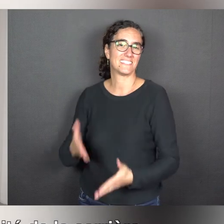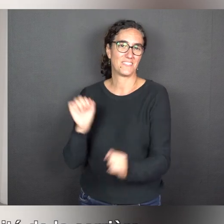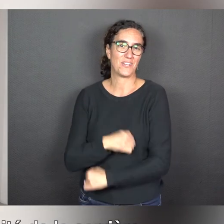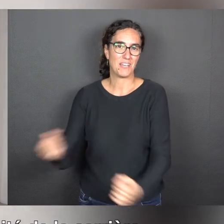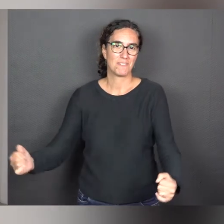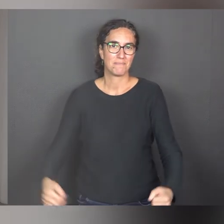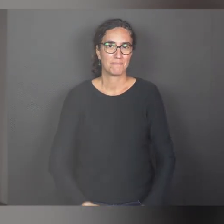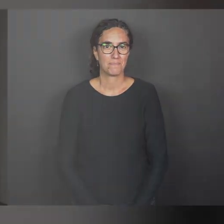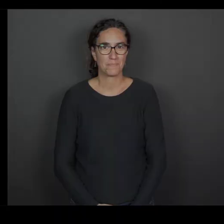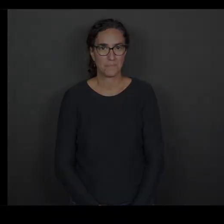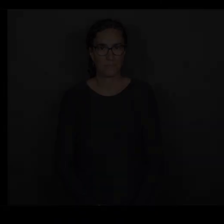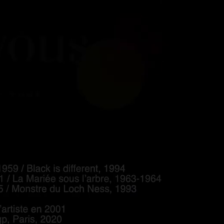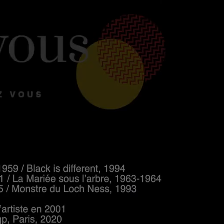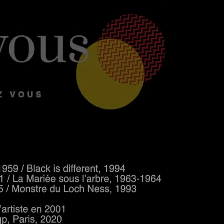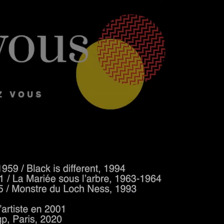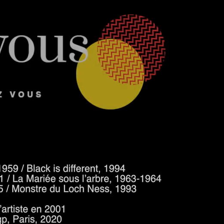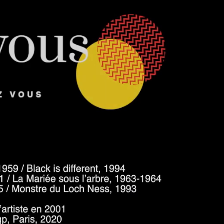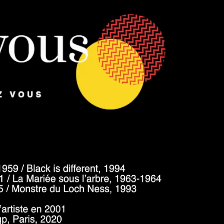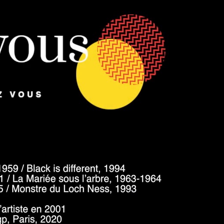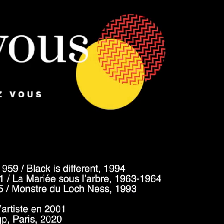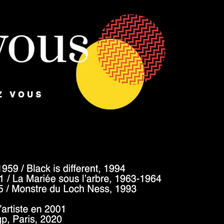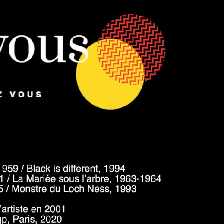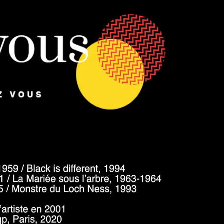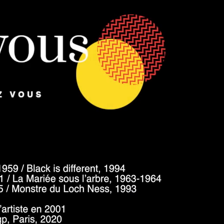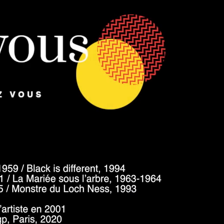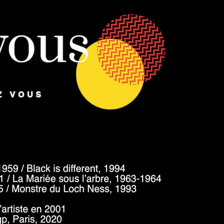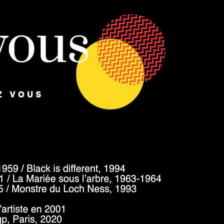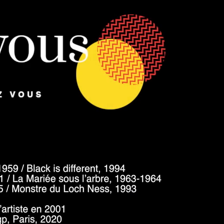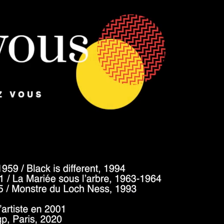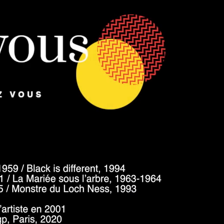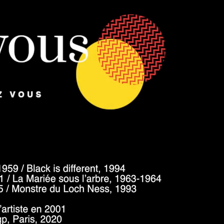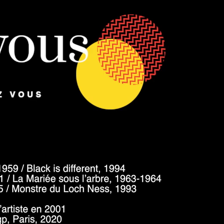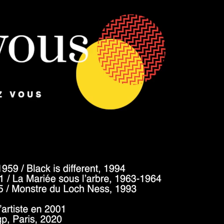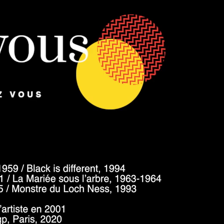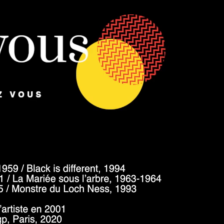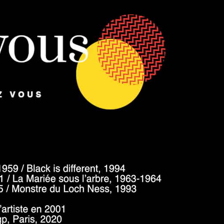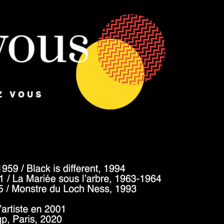extraordinaire. au de